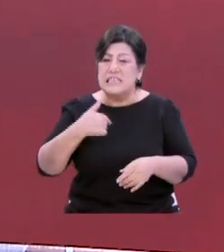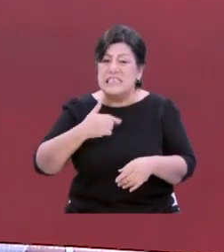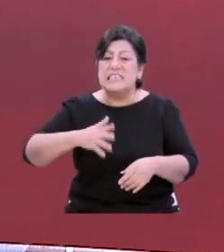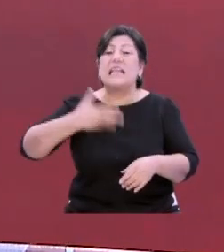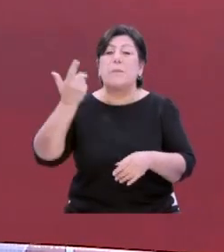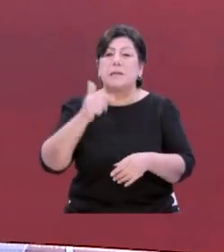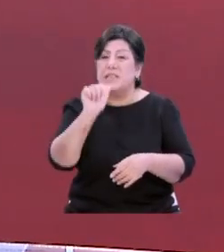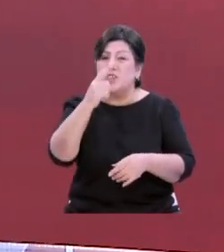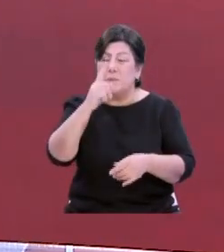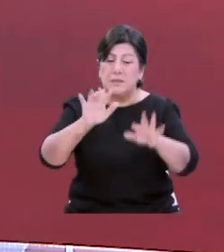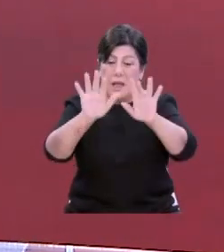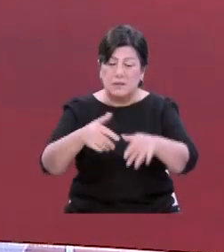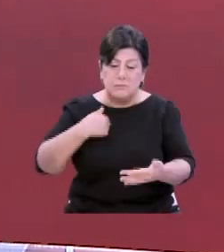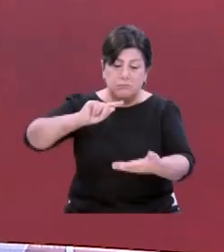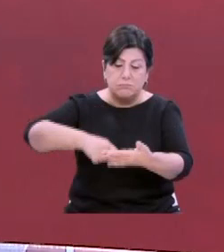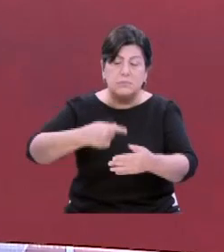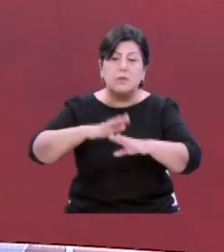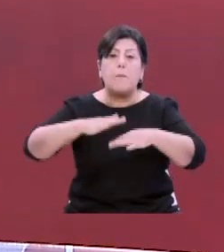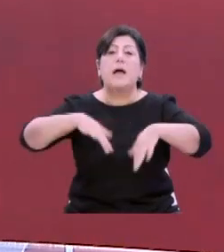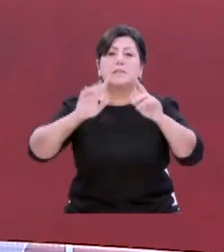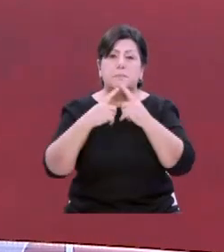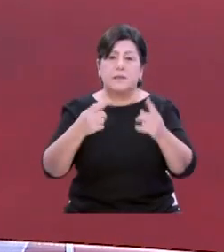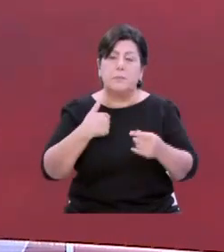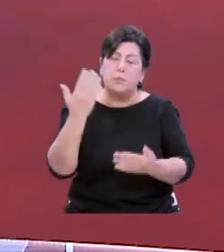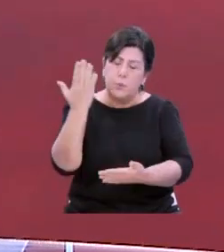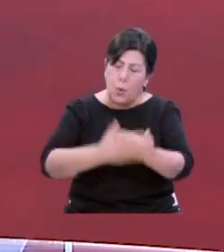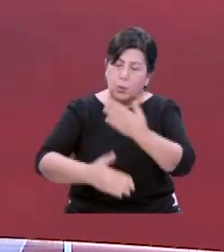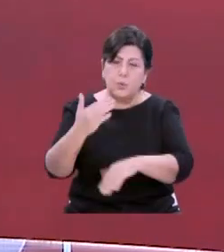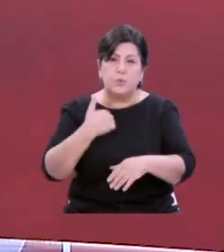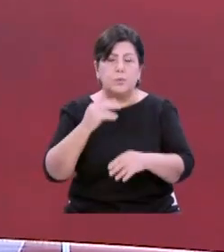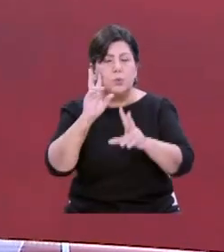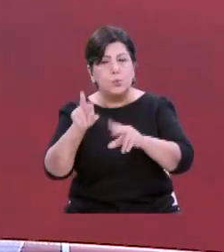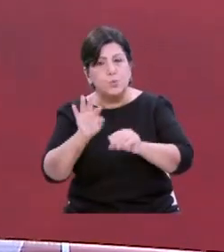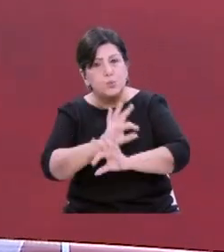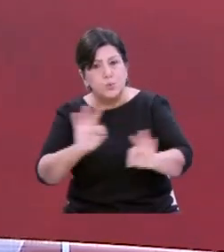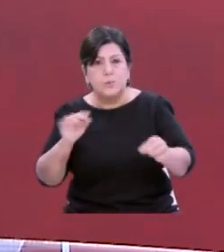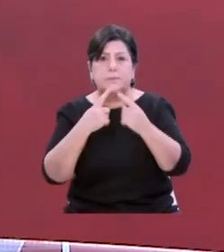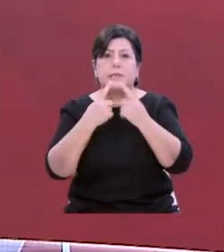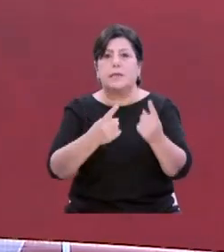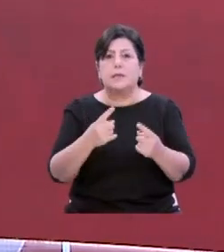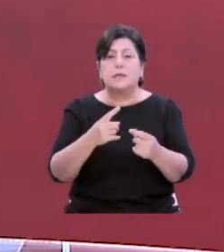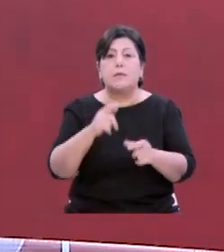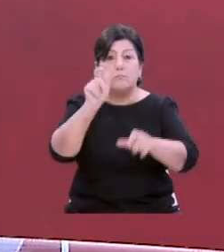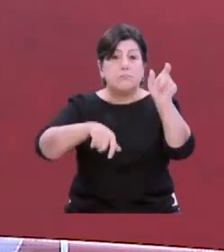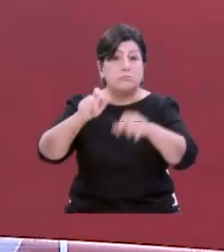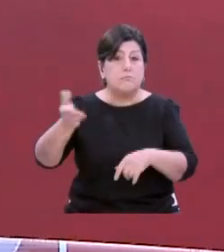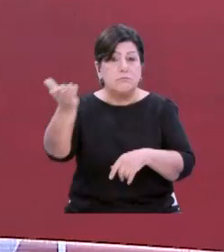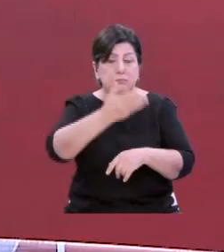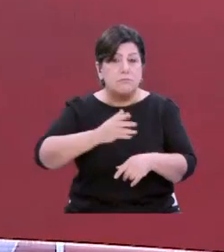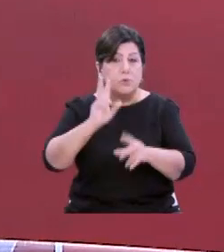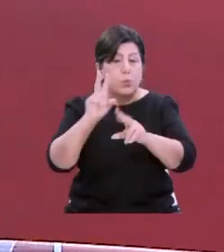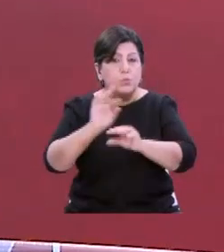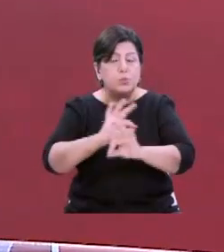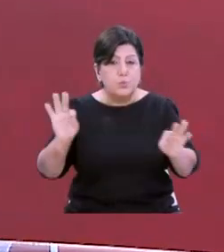imza atmam dedi. Yorgundum, uykusuzdum ki gerçekten bütün liderler uykusuzluğunu söyleyelim. Bir sürü uyumadan o söz korusu